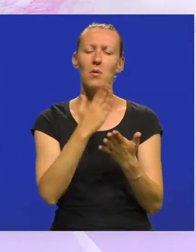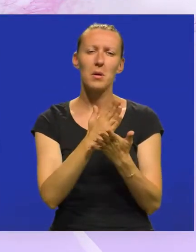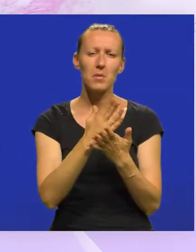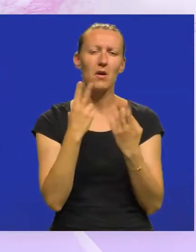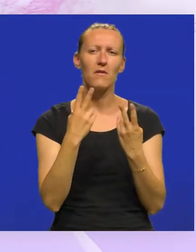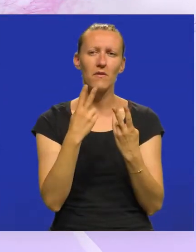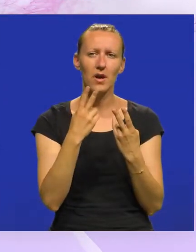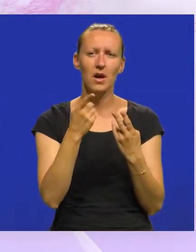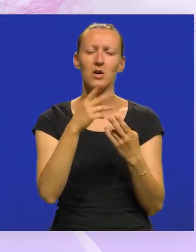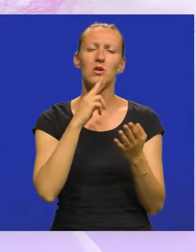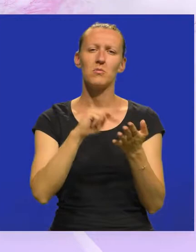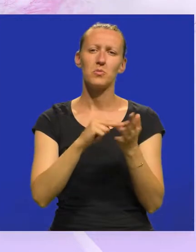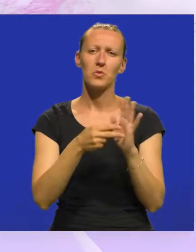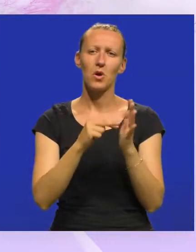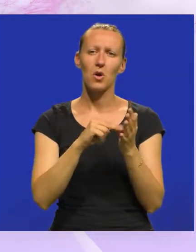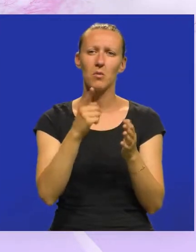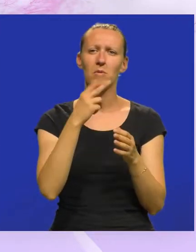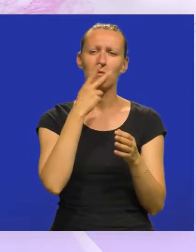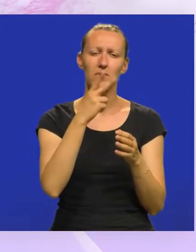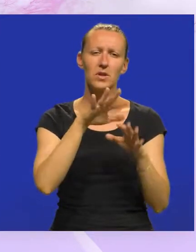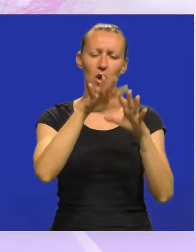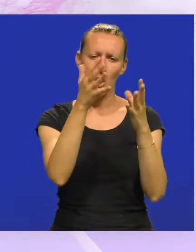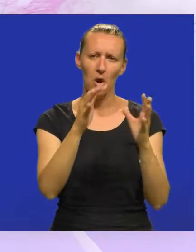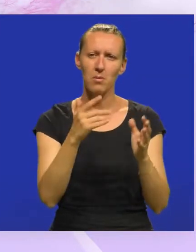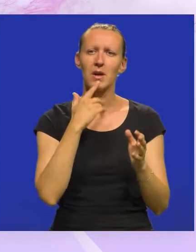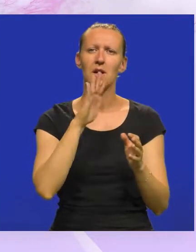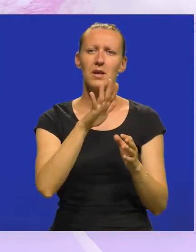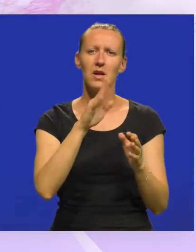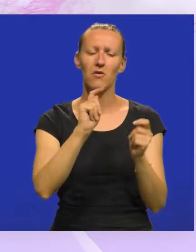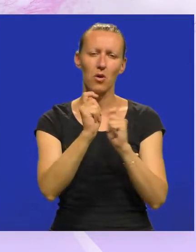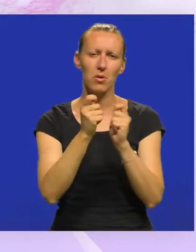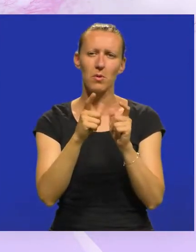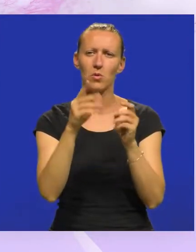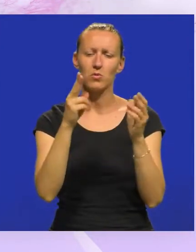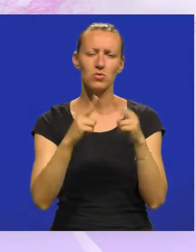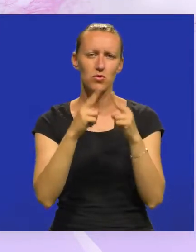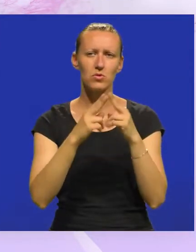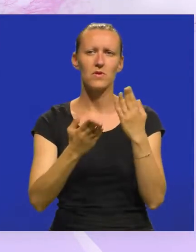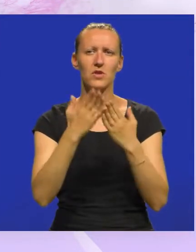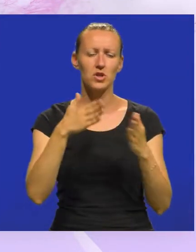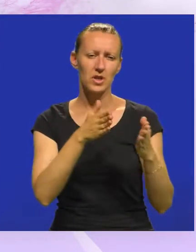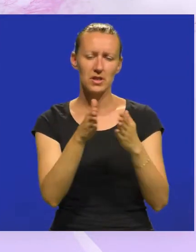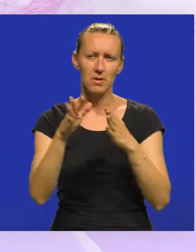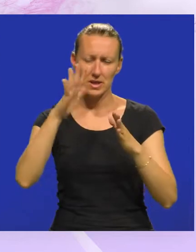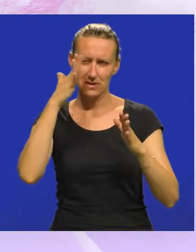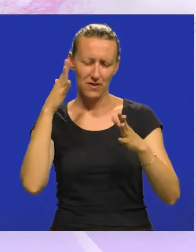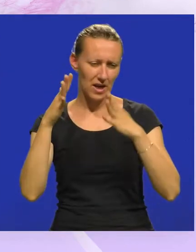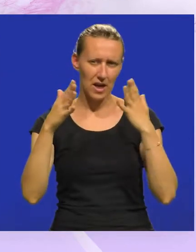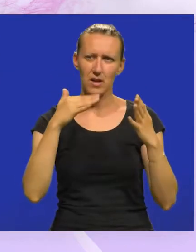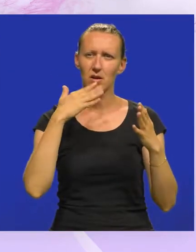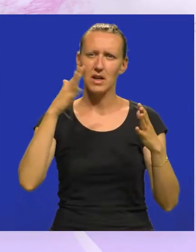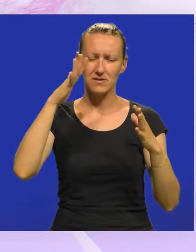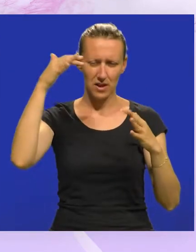bio koncentriran na problematiku dozrijevanja oblika i njihovu promjenjivost u susretu višesmjerne refleksije ili